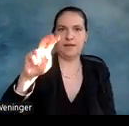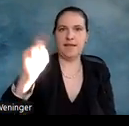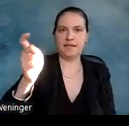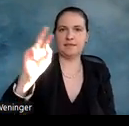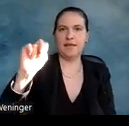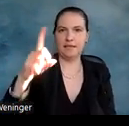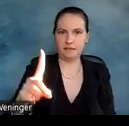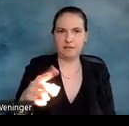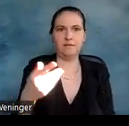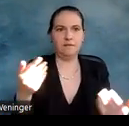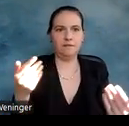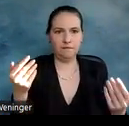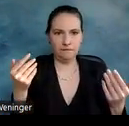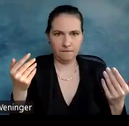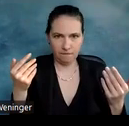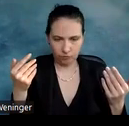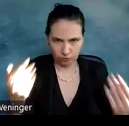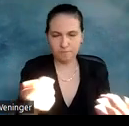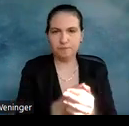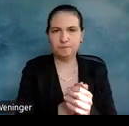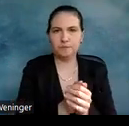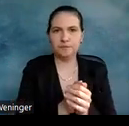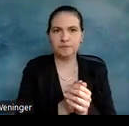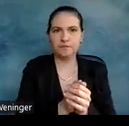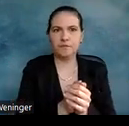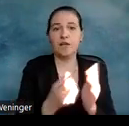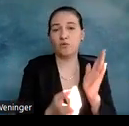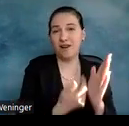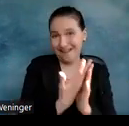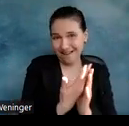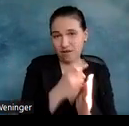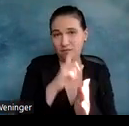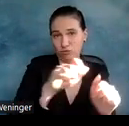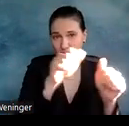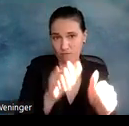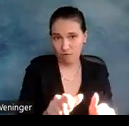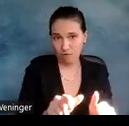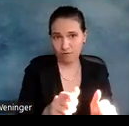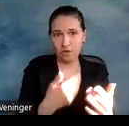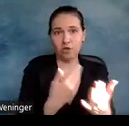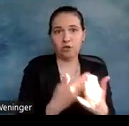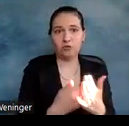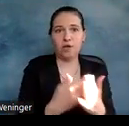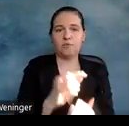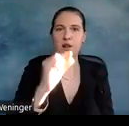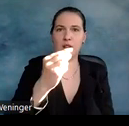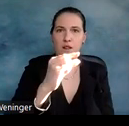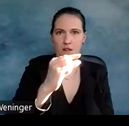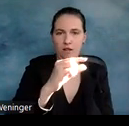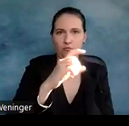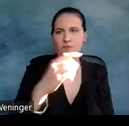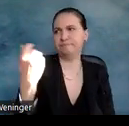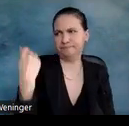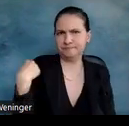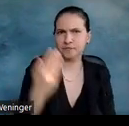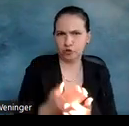Ziele aus ihrer Studie heraus, klare Buchstabenform. Zum Beispiel das Kleinbuchstaben. Wir haben es heute